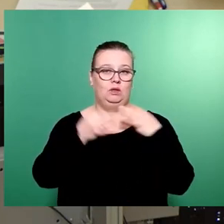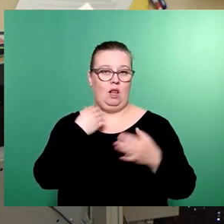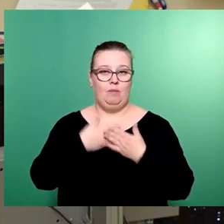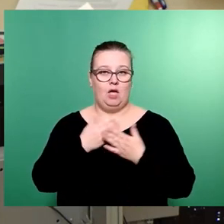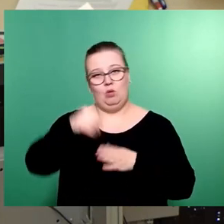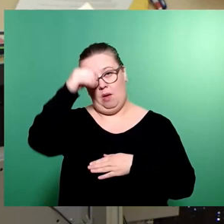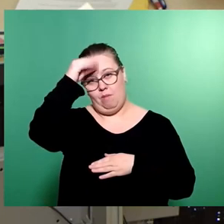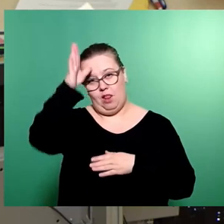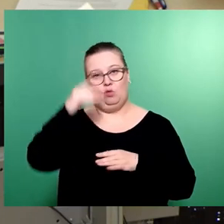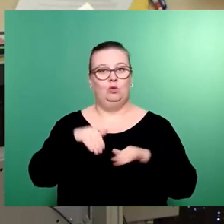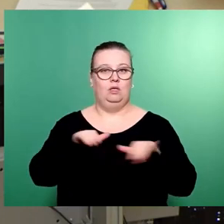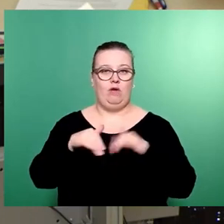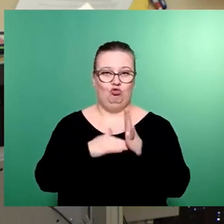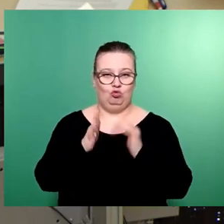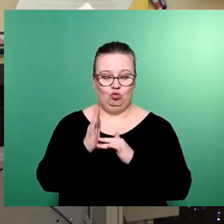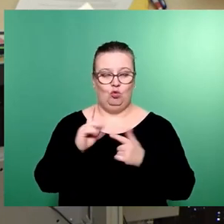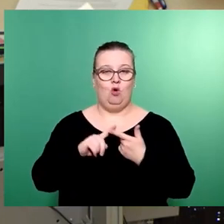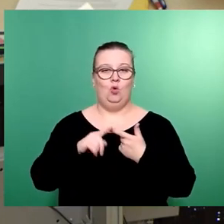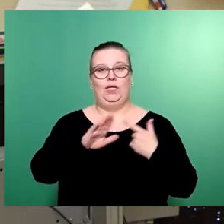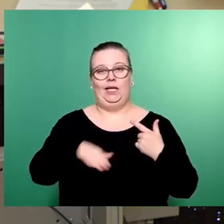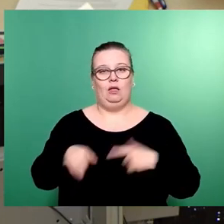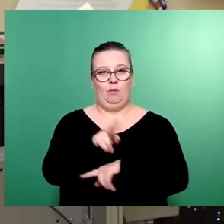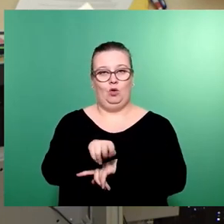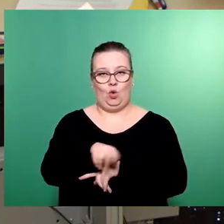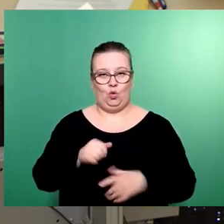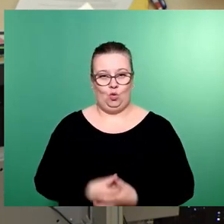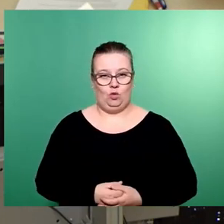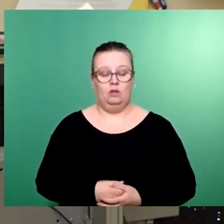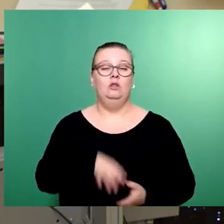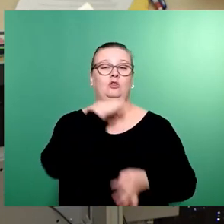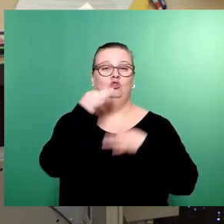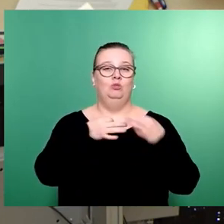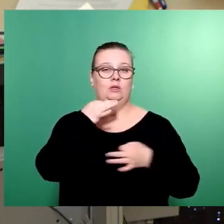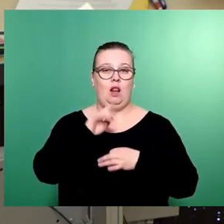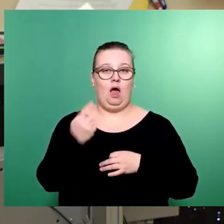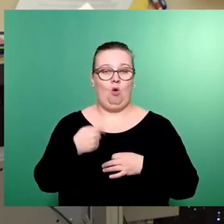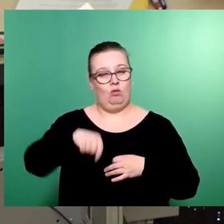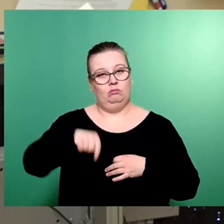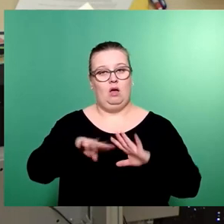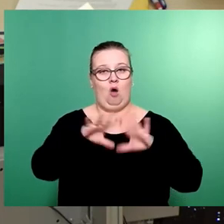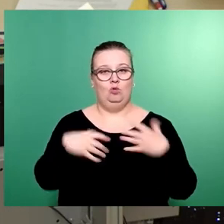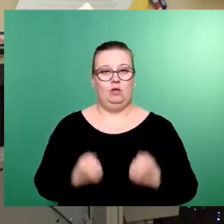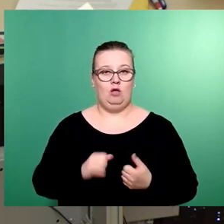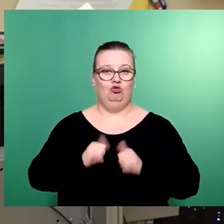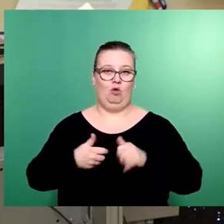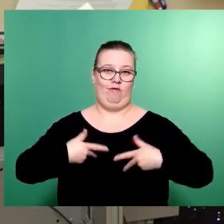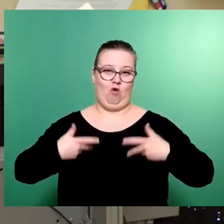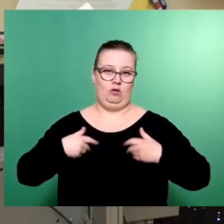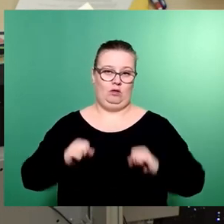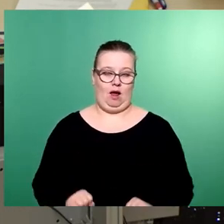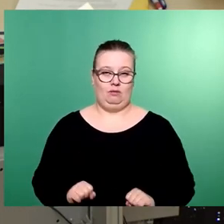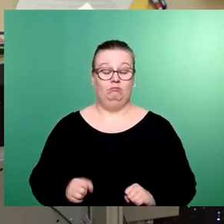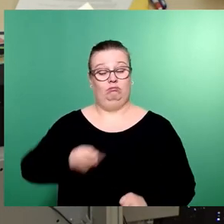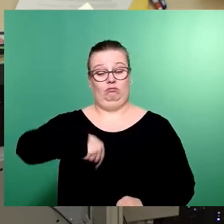Bildungsinfrastruktur und in die Kinderbetreuung. Besonders kann sich auch in diesem Haushalt der Sport freuen. Es ist uns